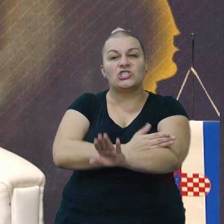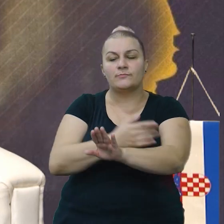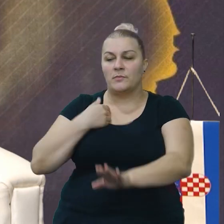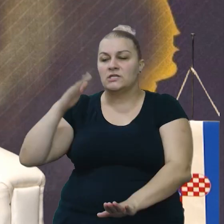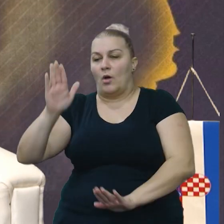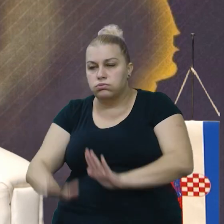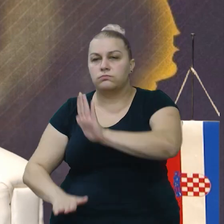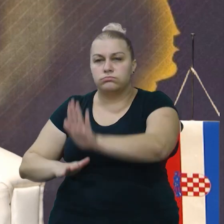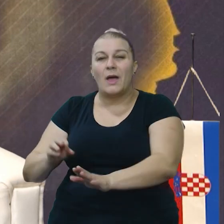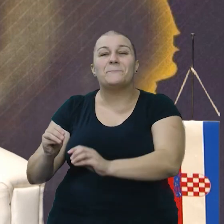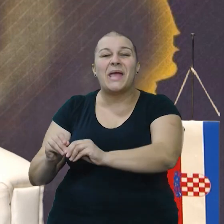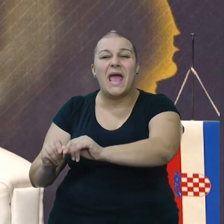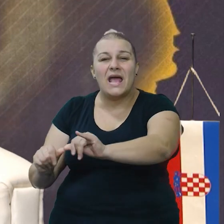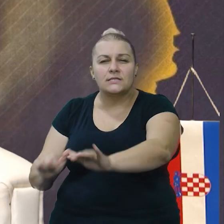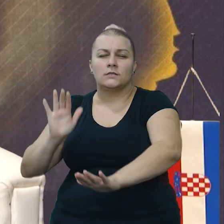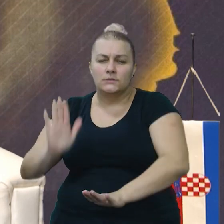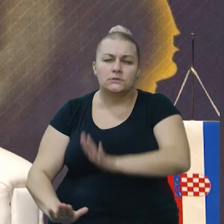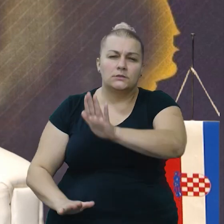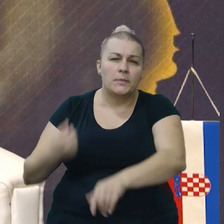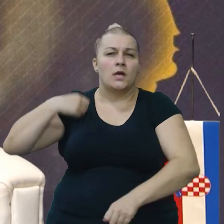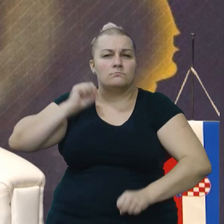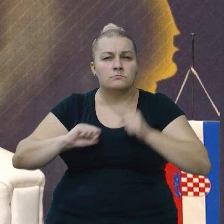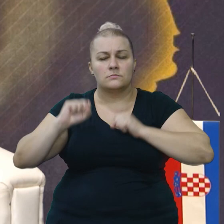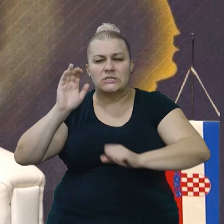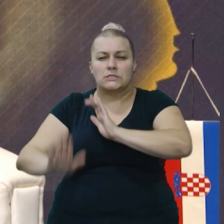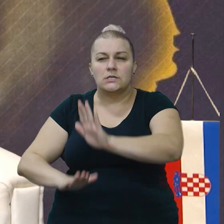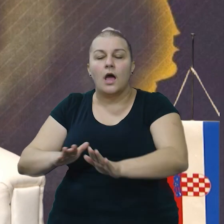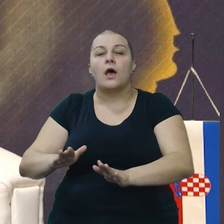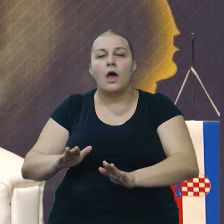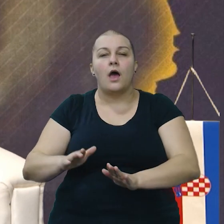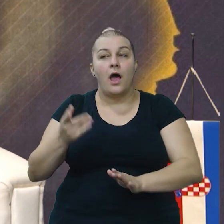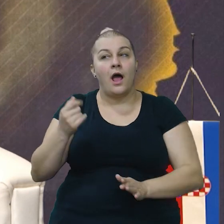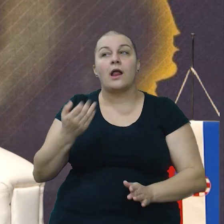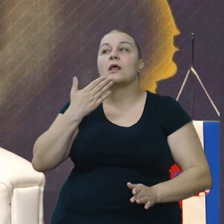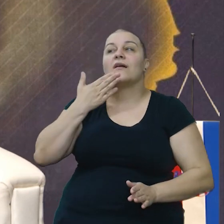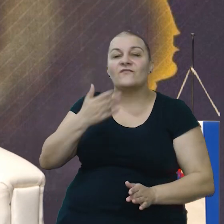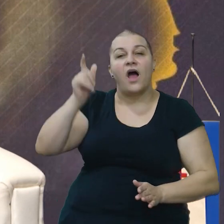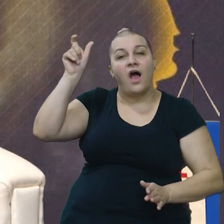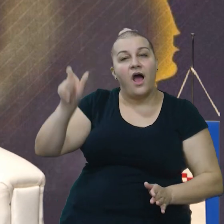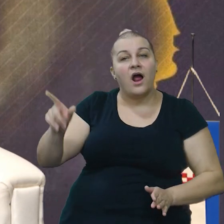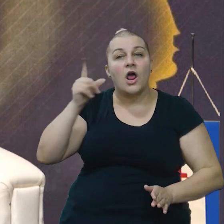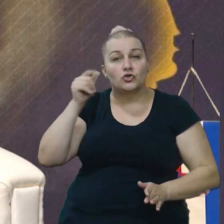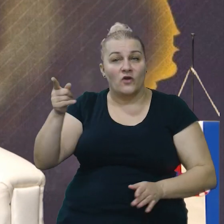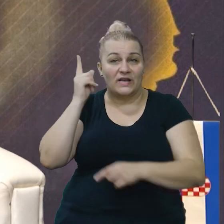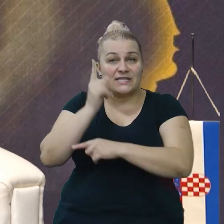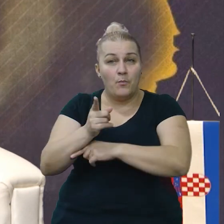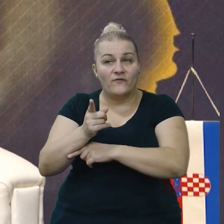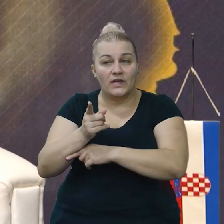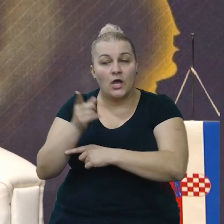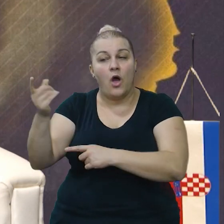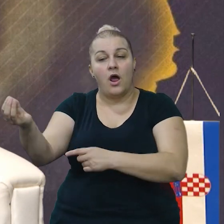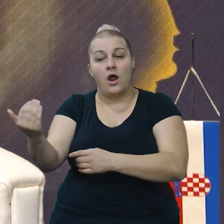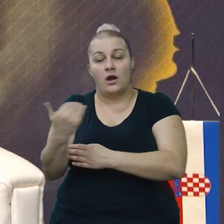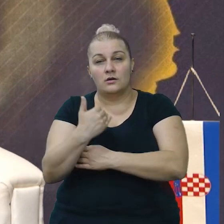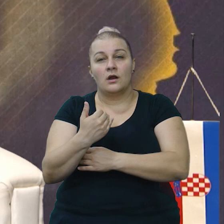to treba proći. Ali ja sam zahvalan tome čovjeku koji me pripremio. I kad sam